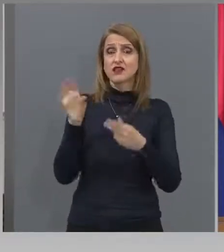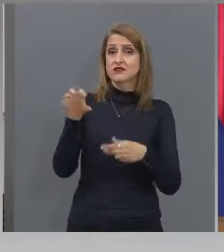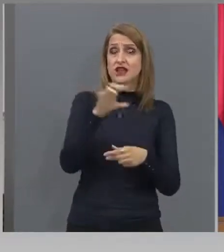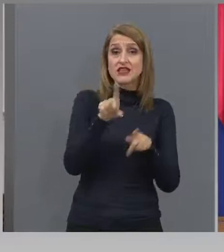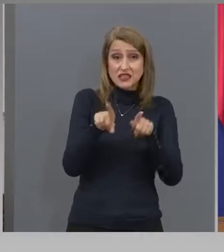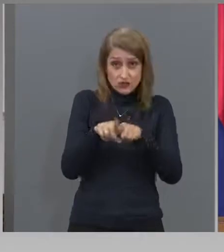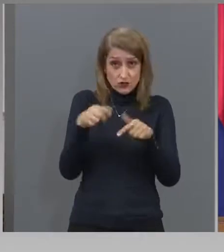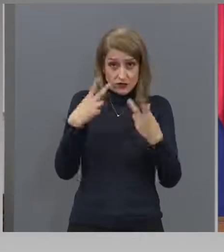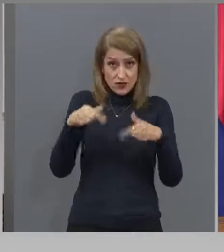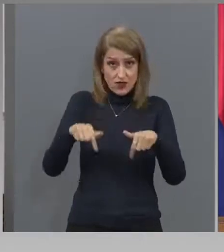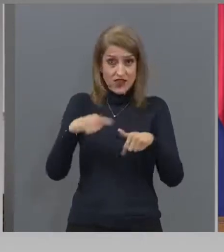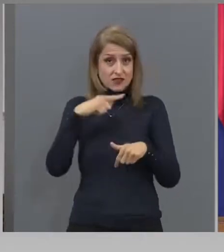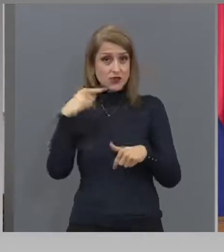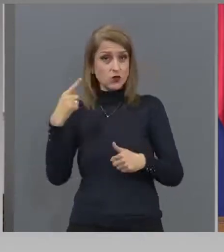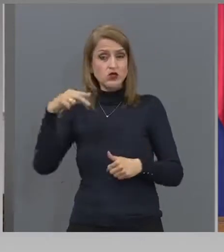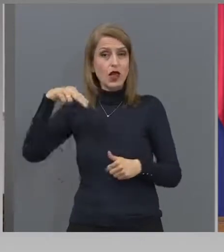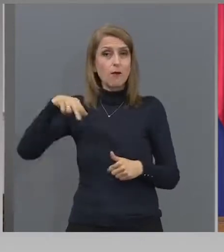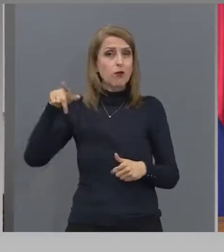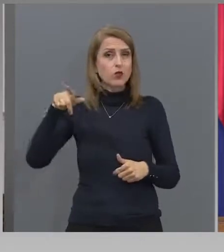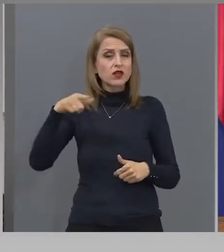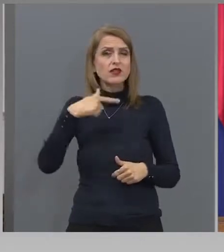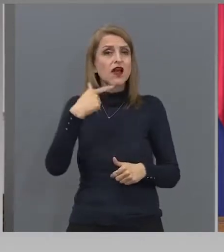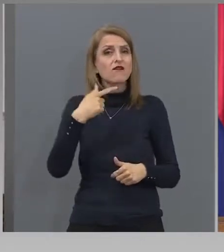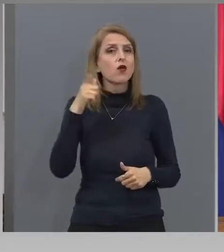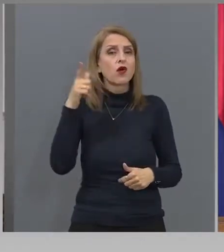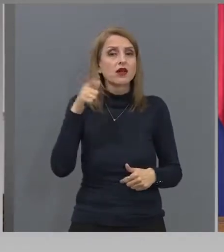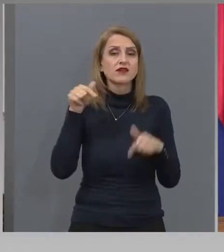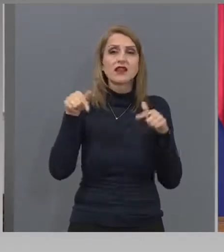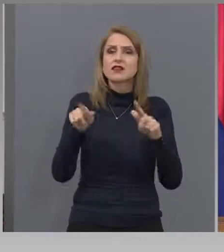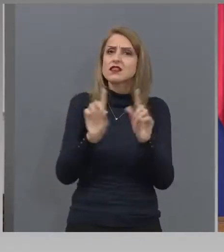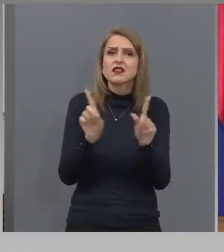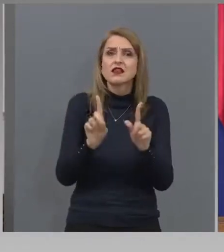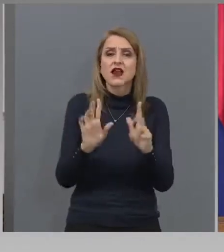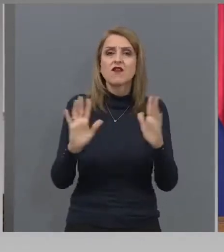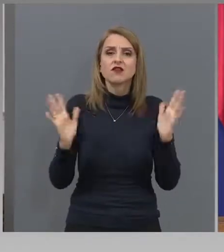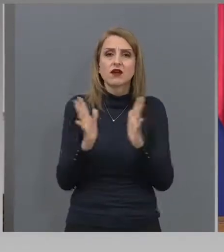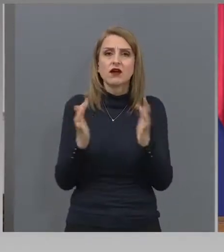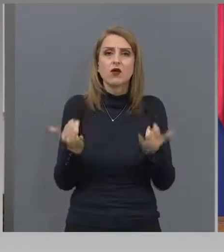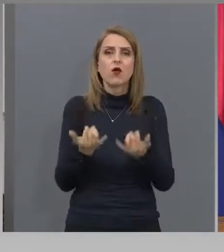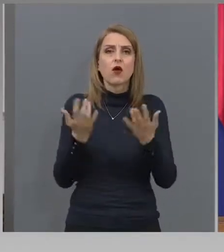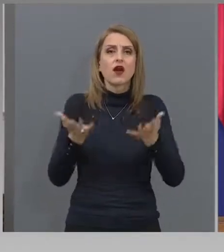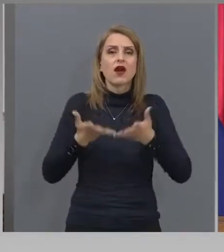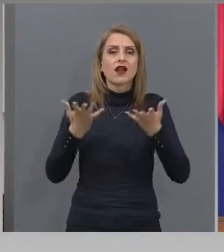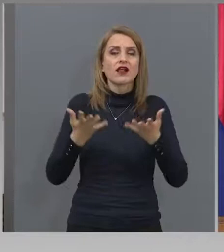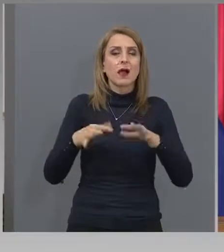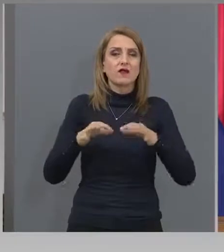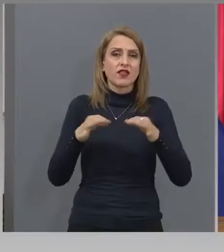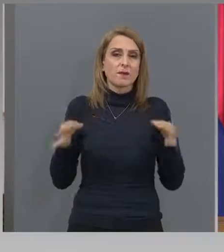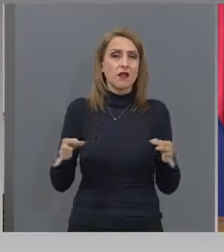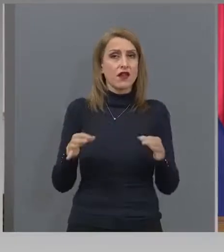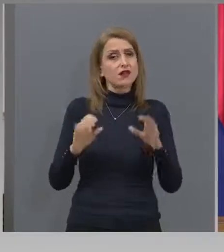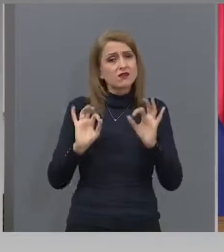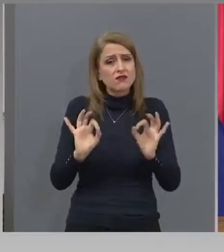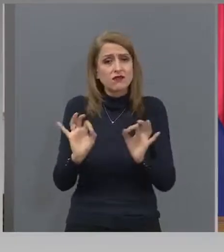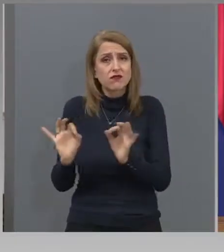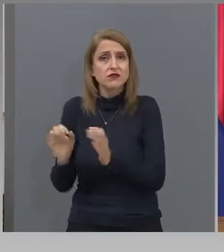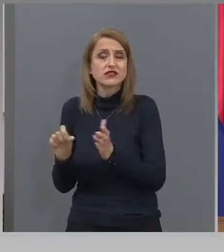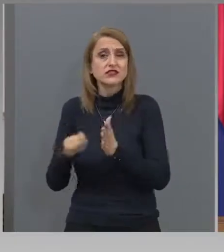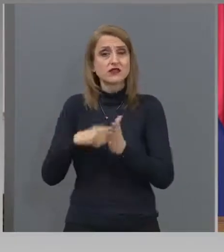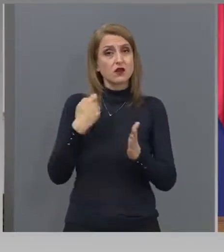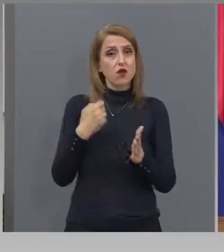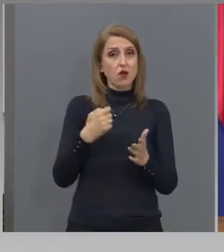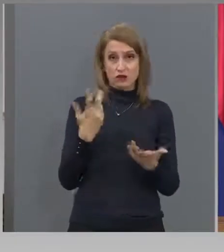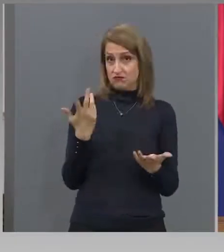никакъв начин не трябва да се разслабват мерки. По никакъв начин. Защото, да не би дойде,